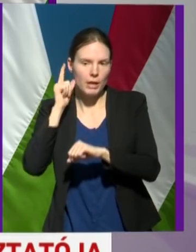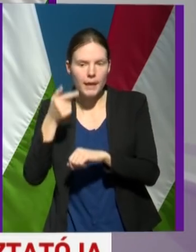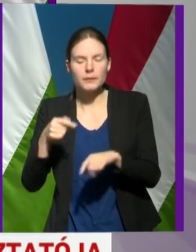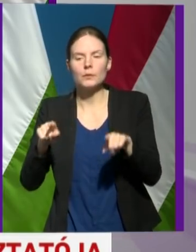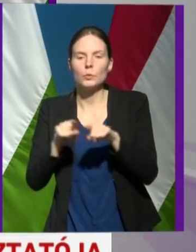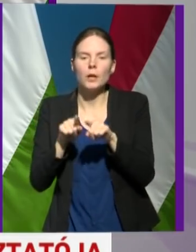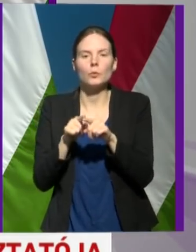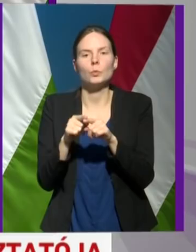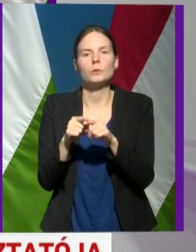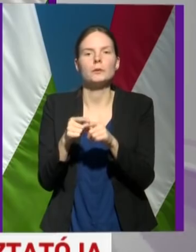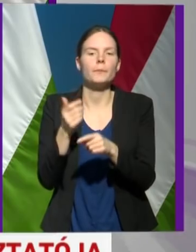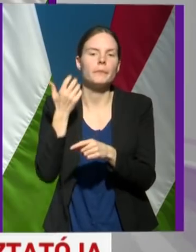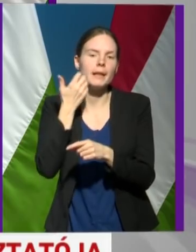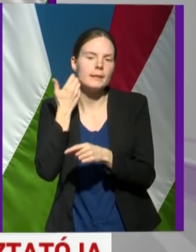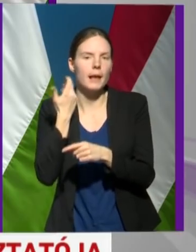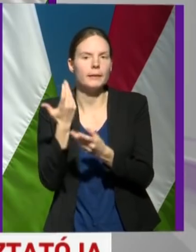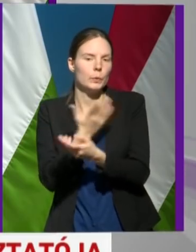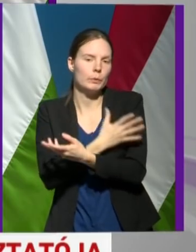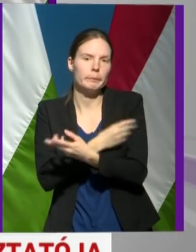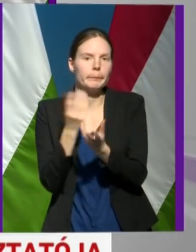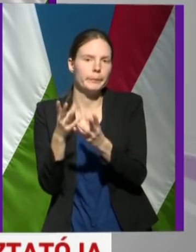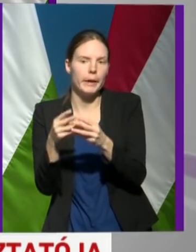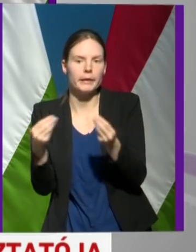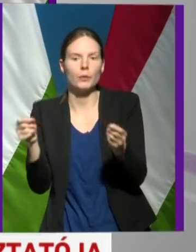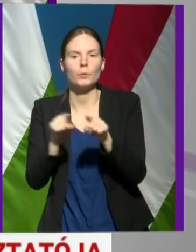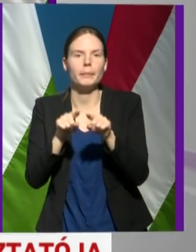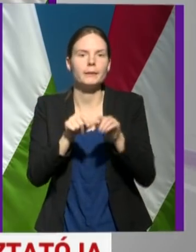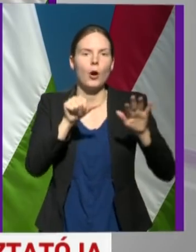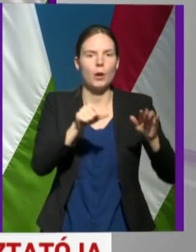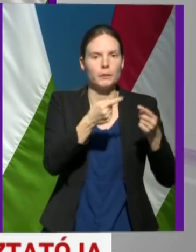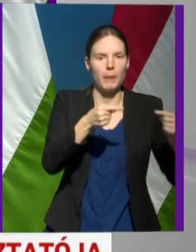szelidül a humán vonalba, mint ahogy a hat másik.